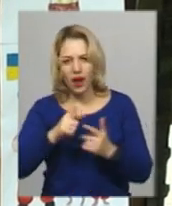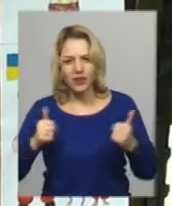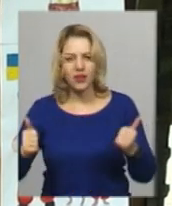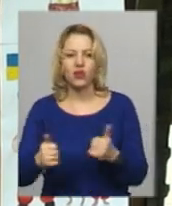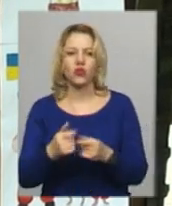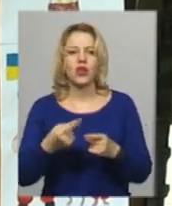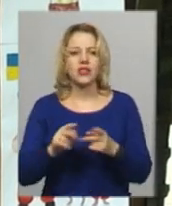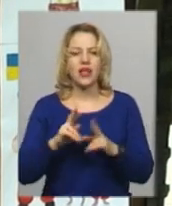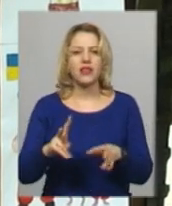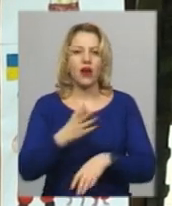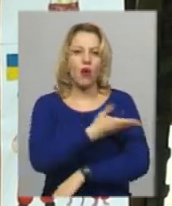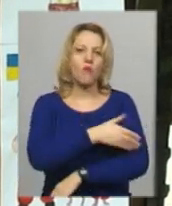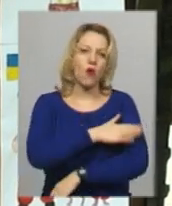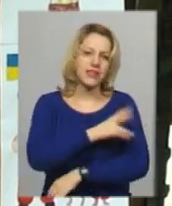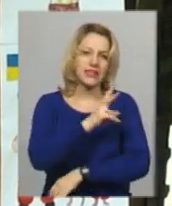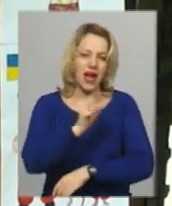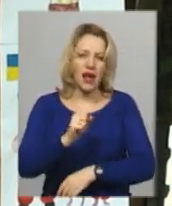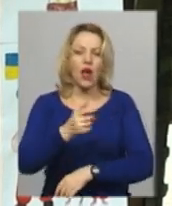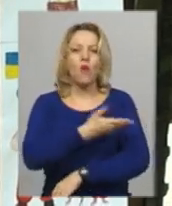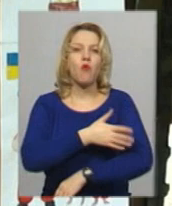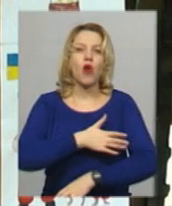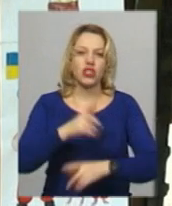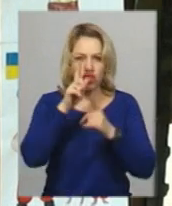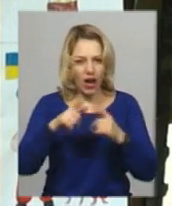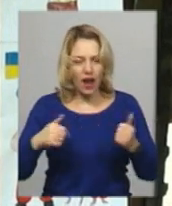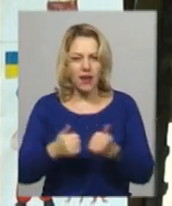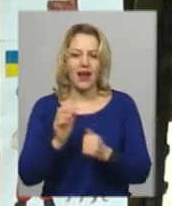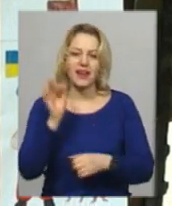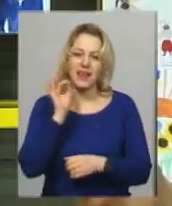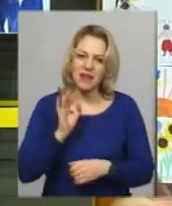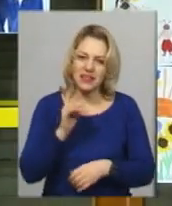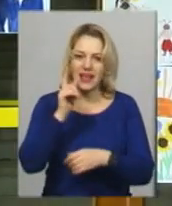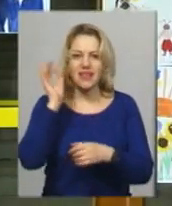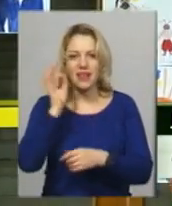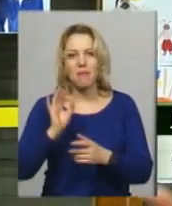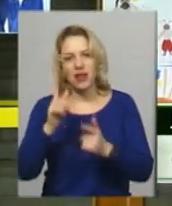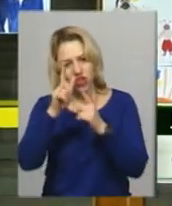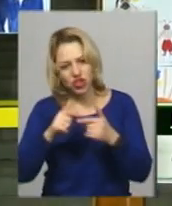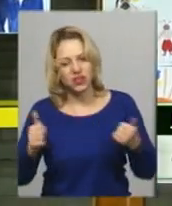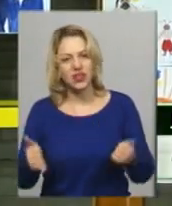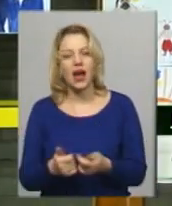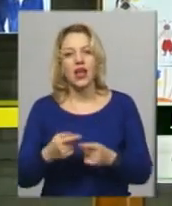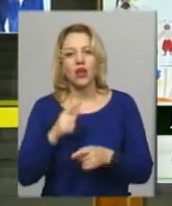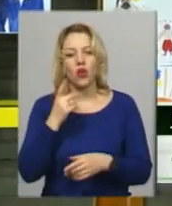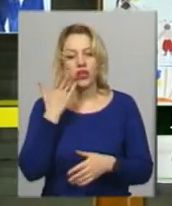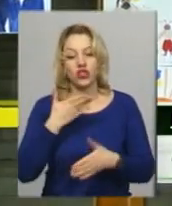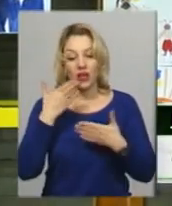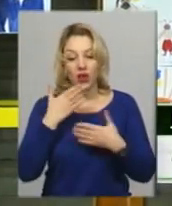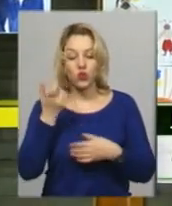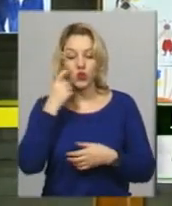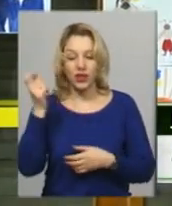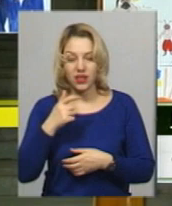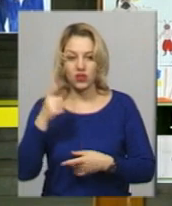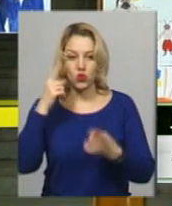так, як польська Польща, як німецька Німеччина, як угорська Угорщина. Коли читають українського автора, а не